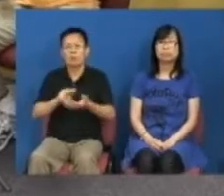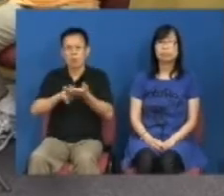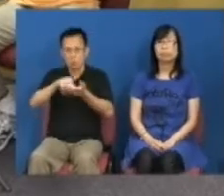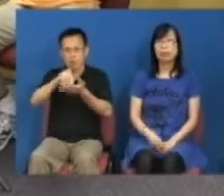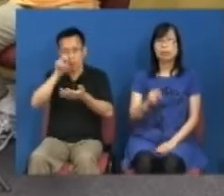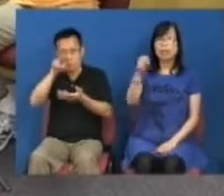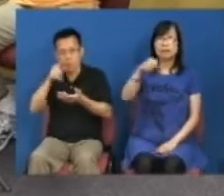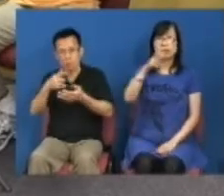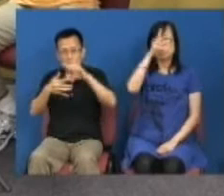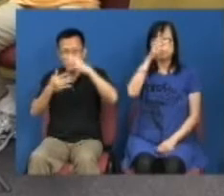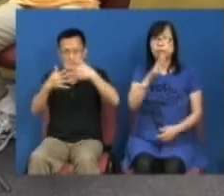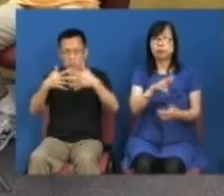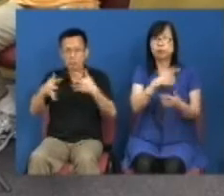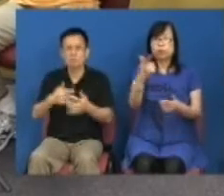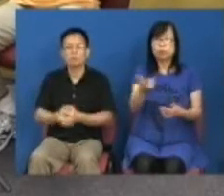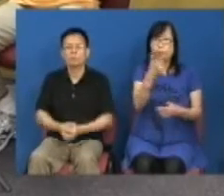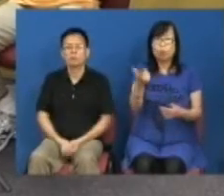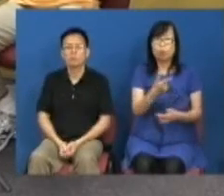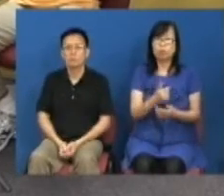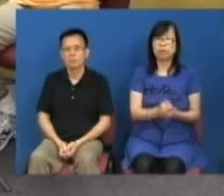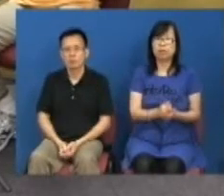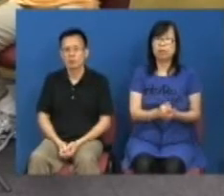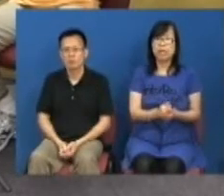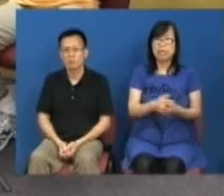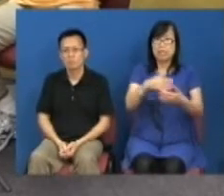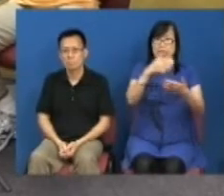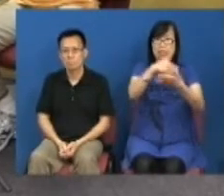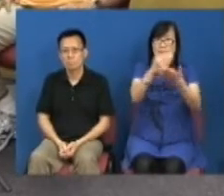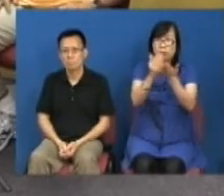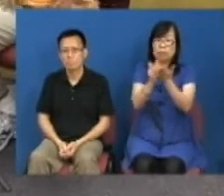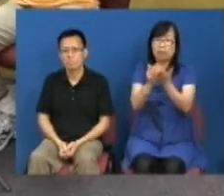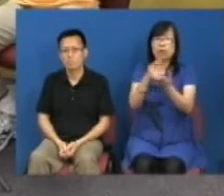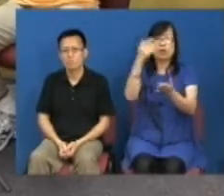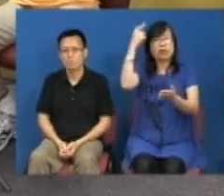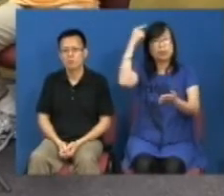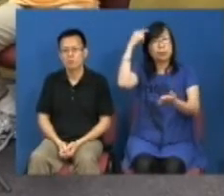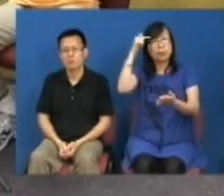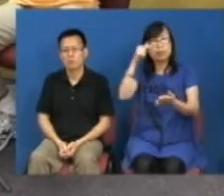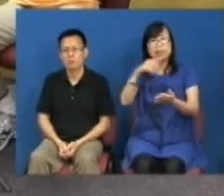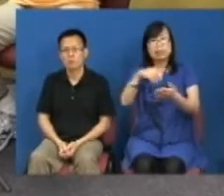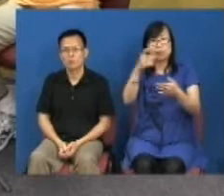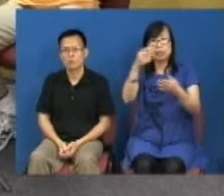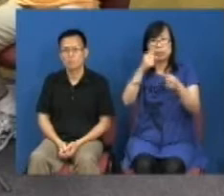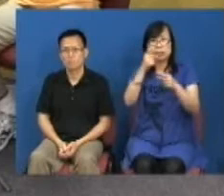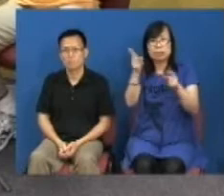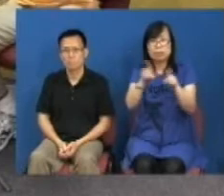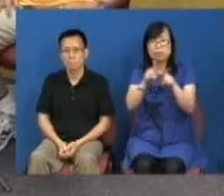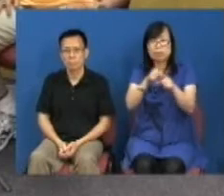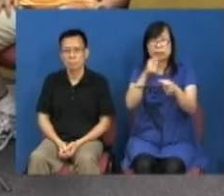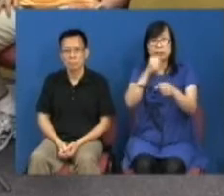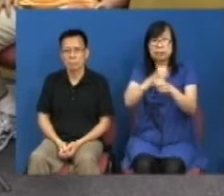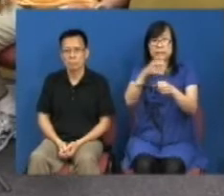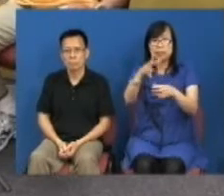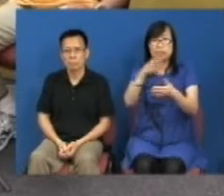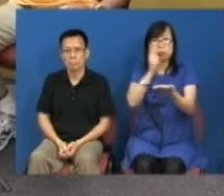有正反方面甚至乎是多元的种许视点许多点是你选择同一件社会事件这是